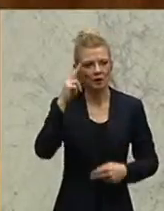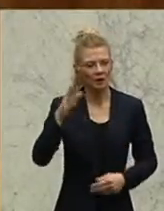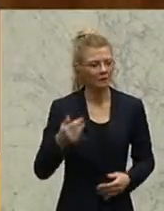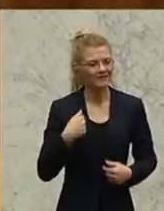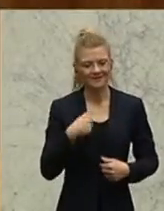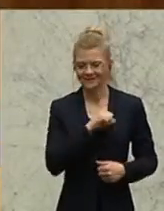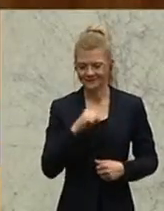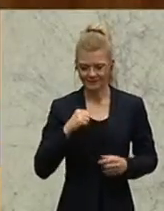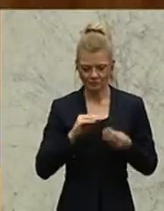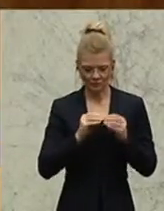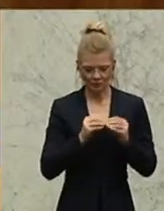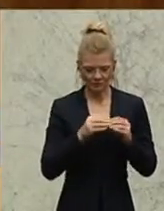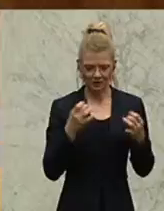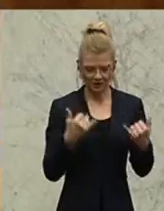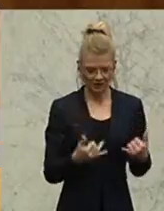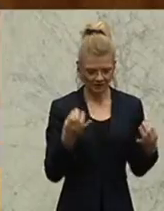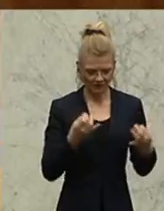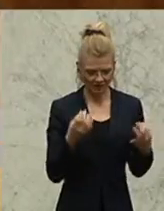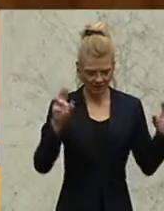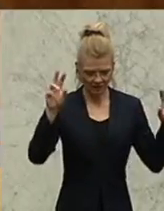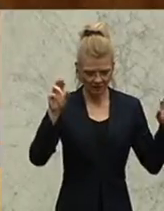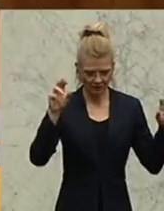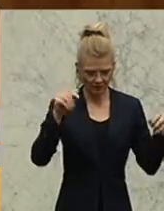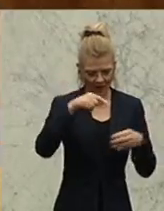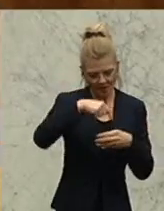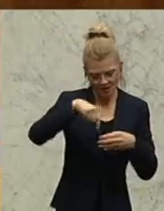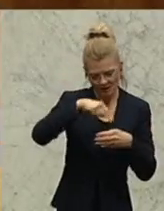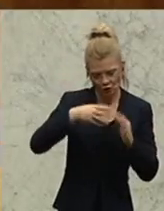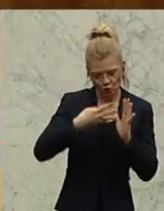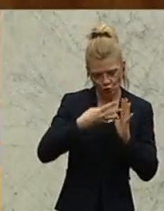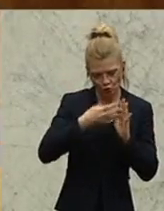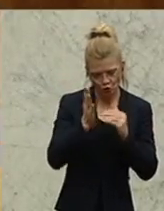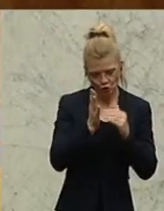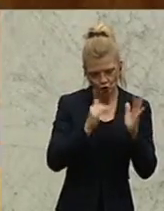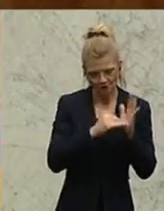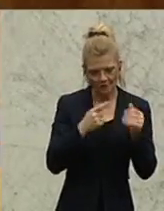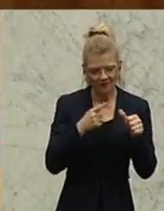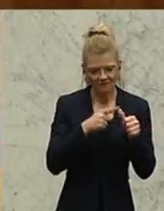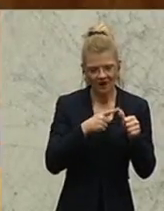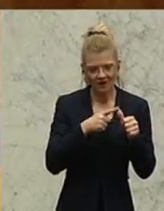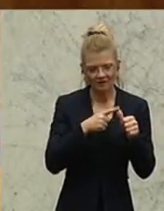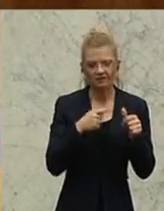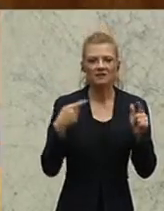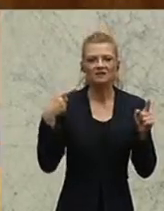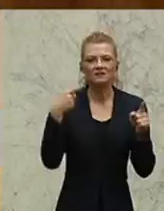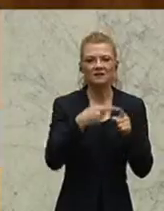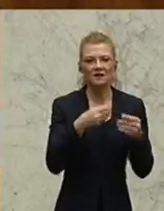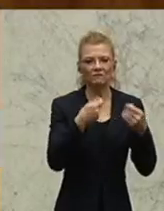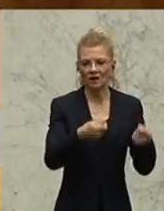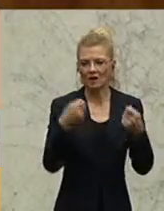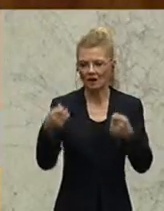widme mich auch dem Kapitel internes Kontrollsystem bei Direktvergaben in ausgewählten Ressorts,